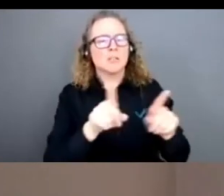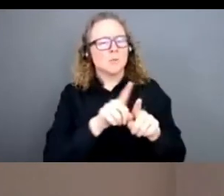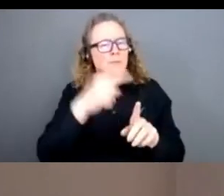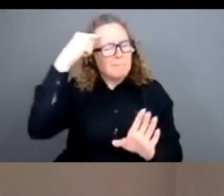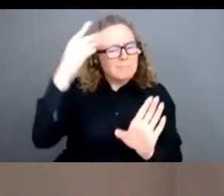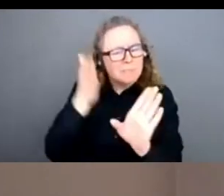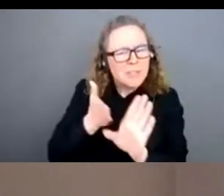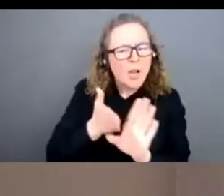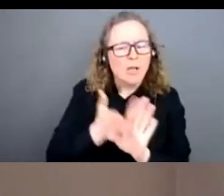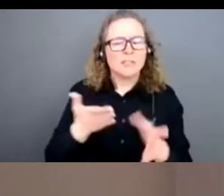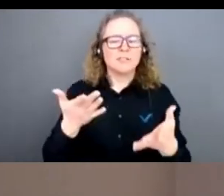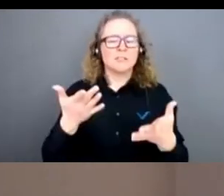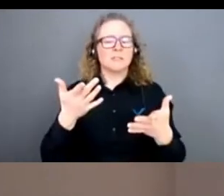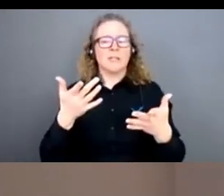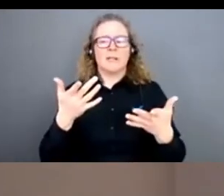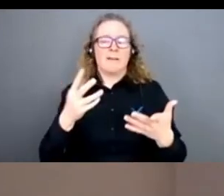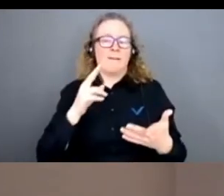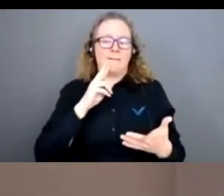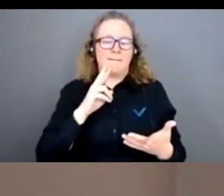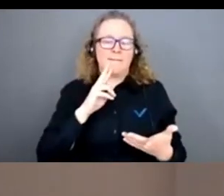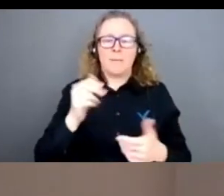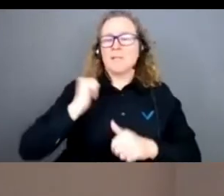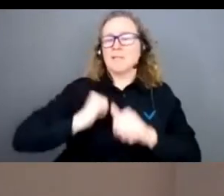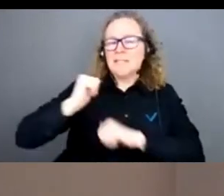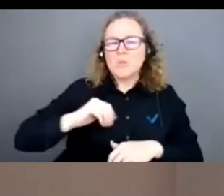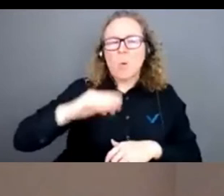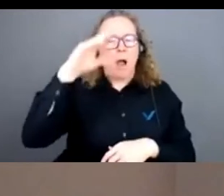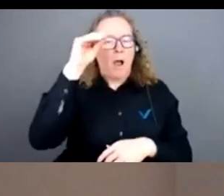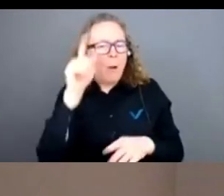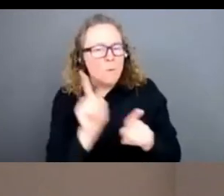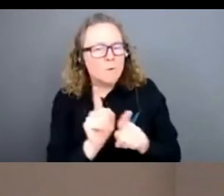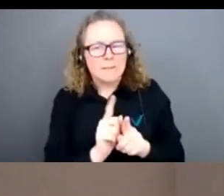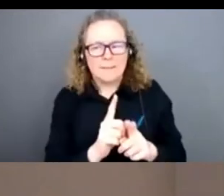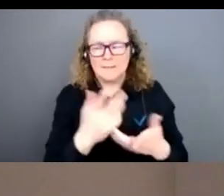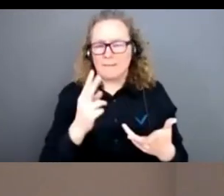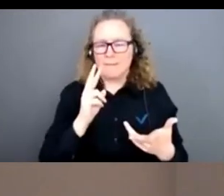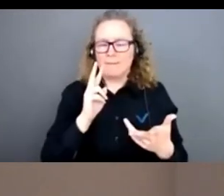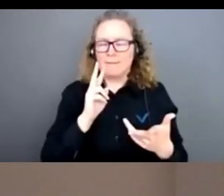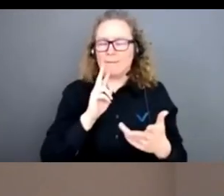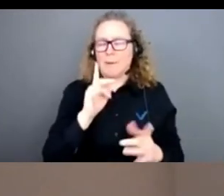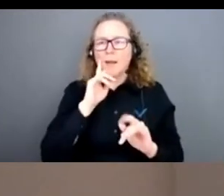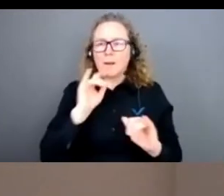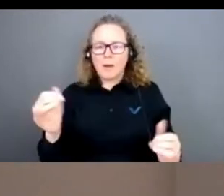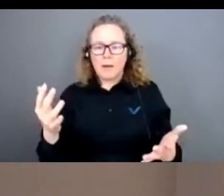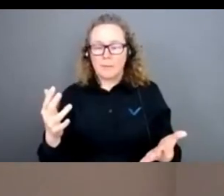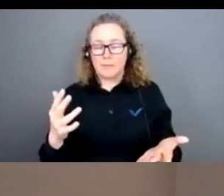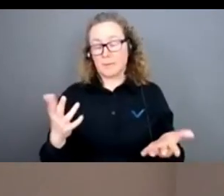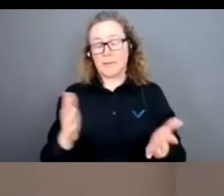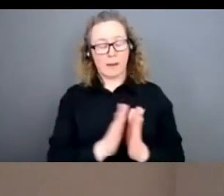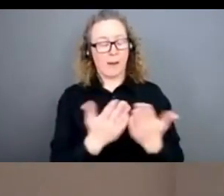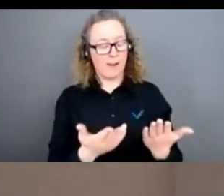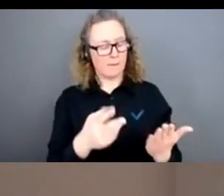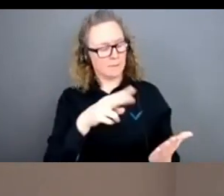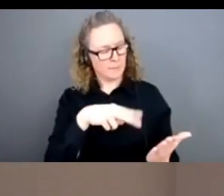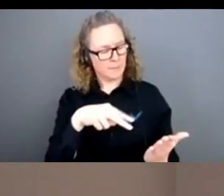psychologiques absolument considérables. Autre chose, je crois, qui est marquante quand on lit le livre, c'est le fait que